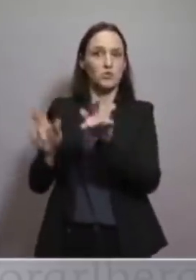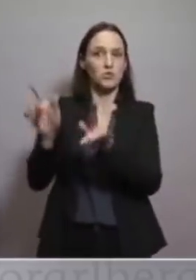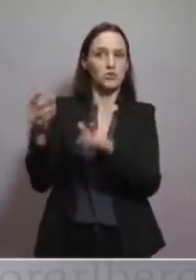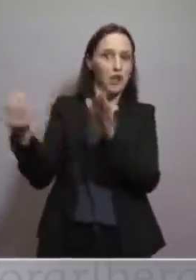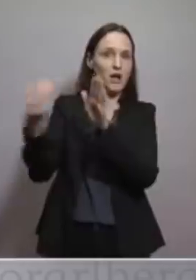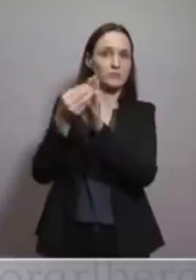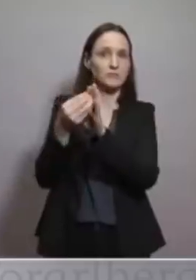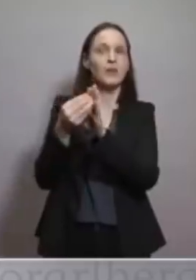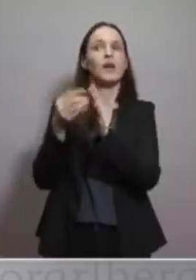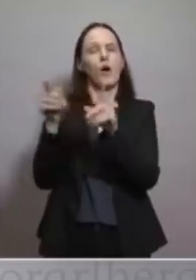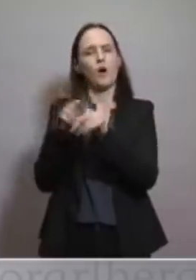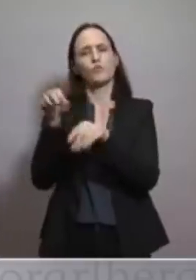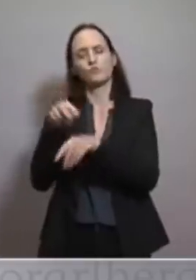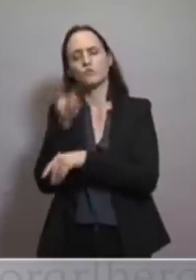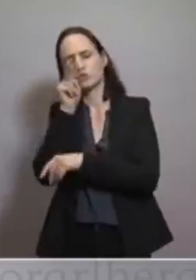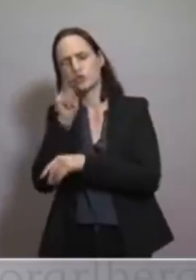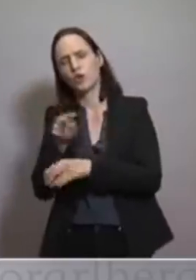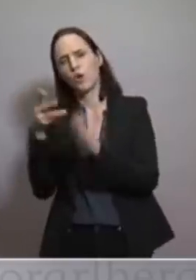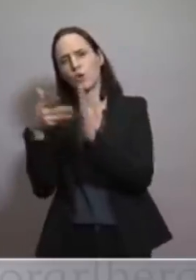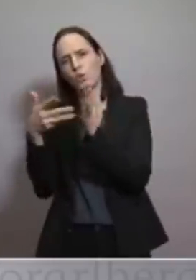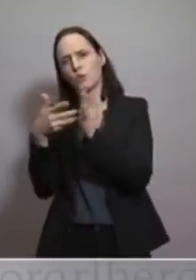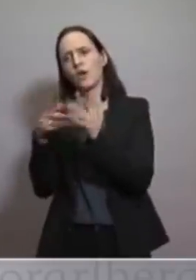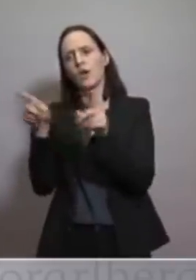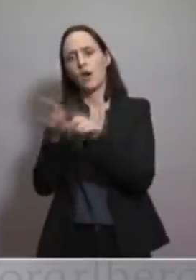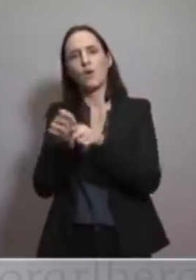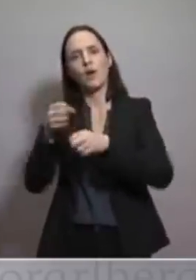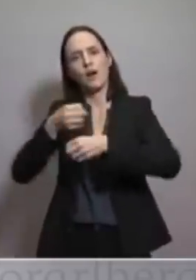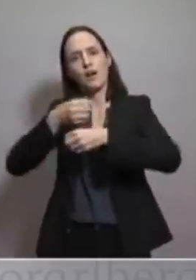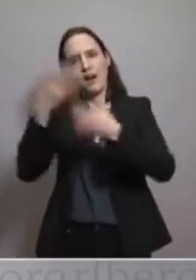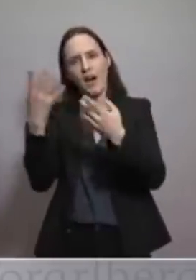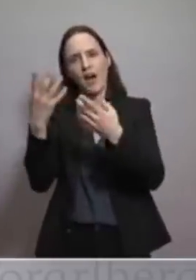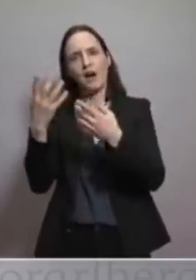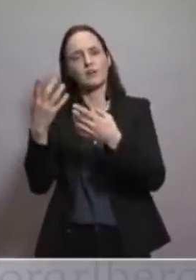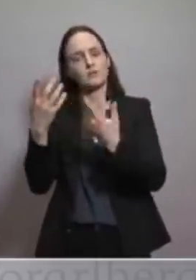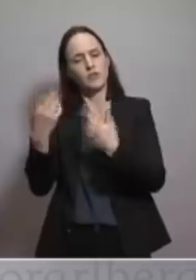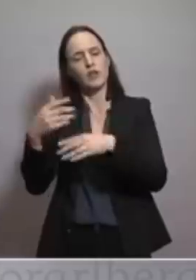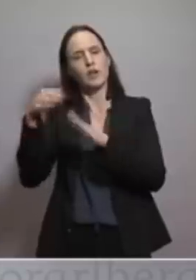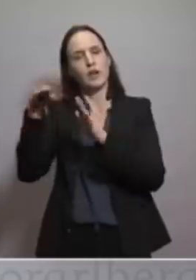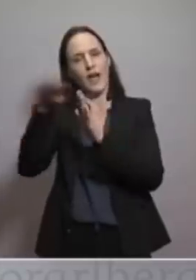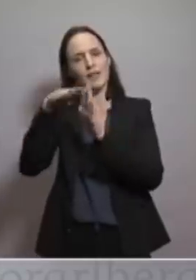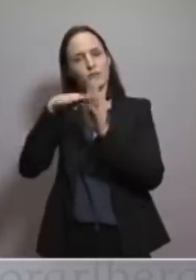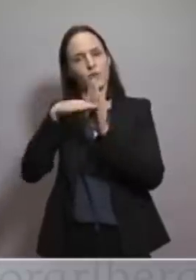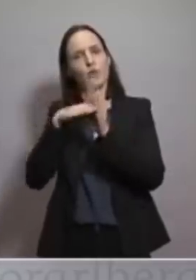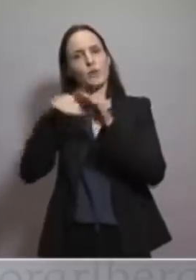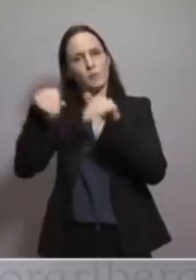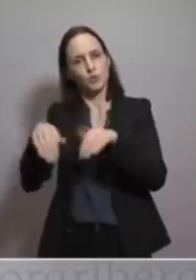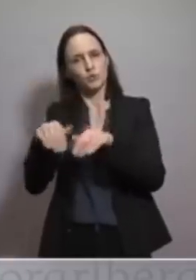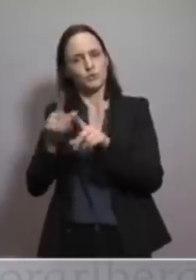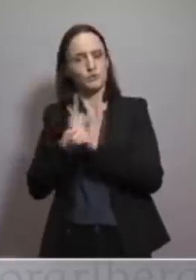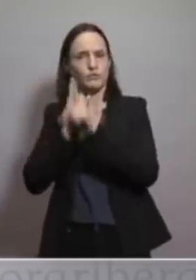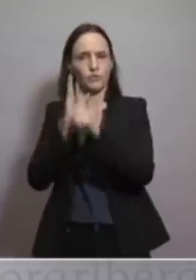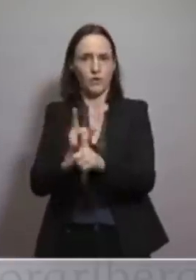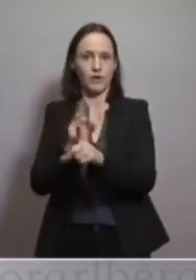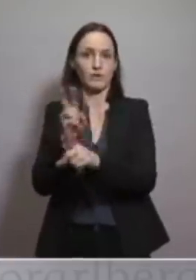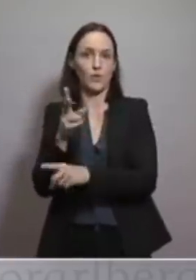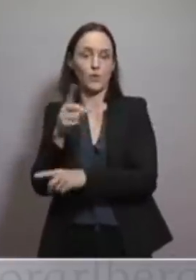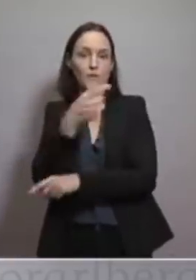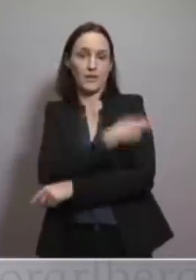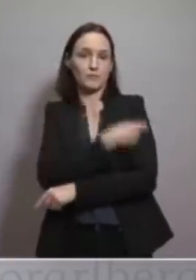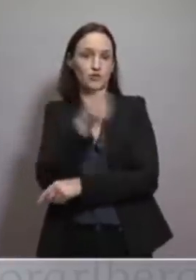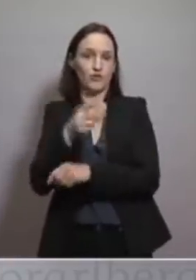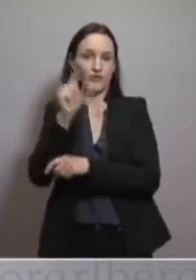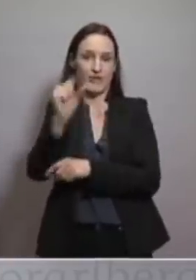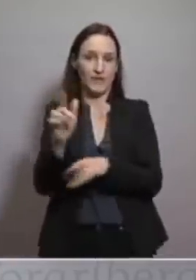es sollte auch dort klar sein, dass gewisse Reihenfolge eingehalten wird, weil einfach der Impfstoff knapp verfügbar ist. Und bei diesen